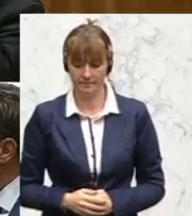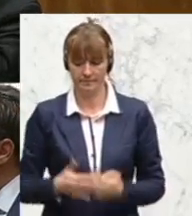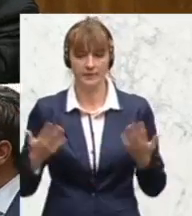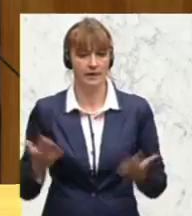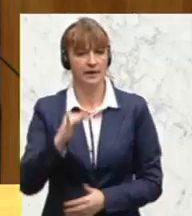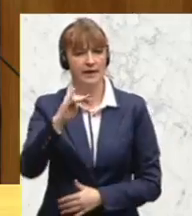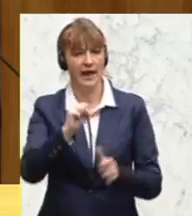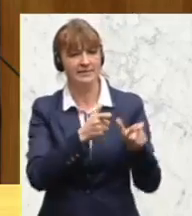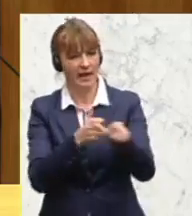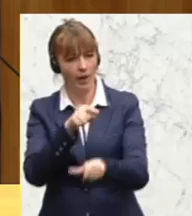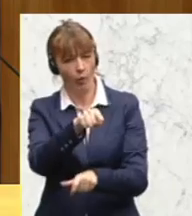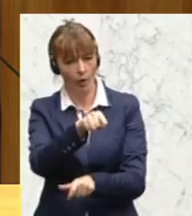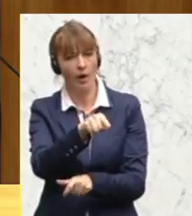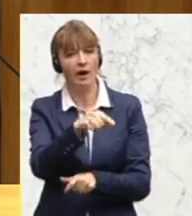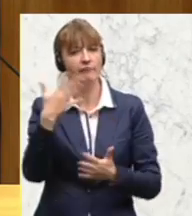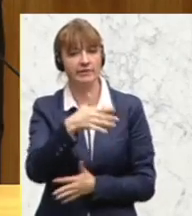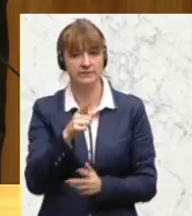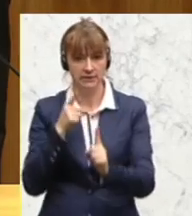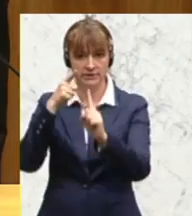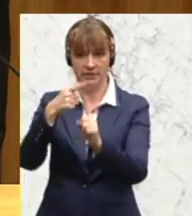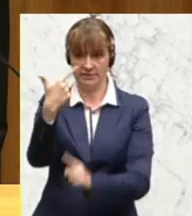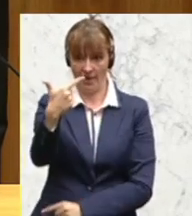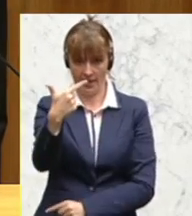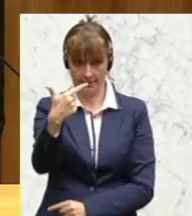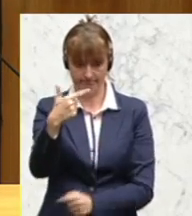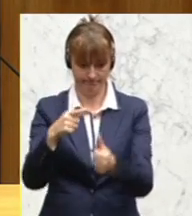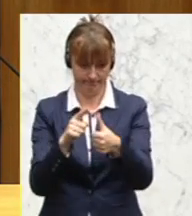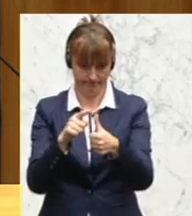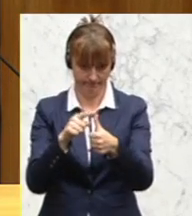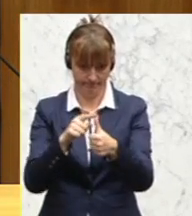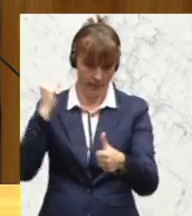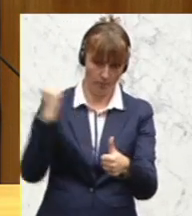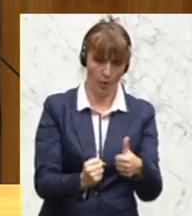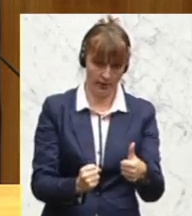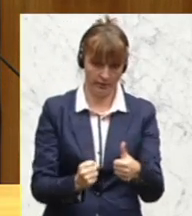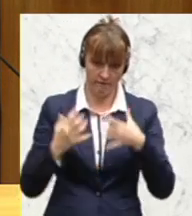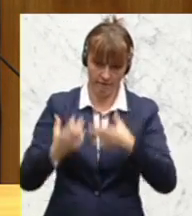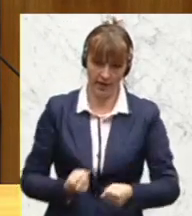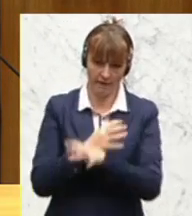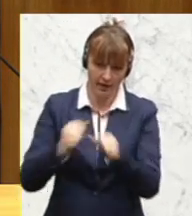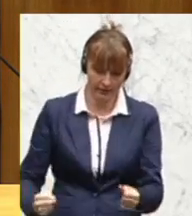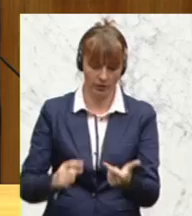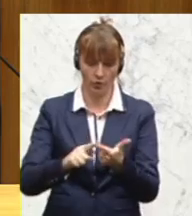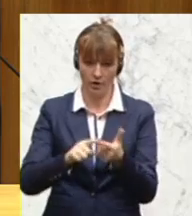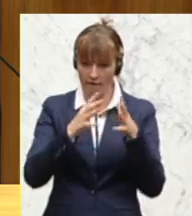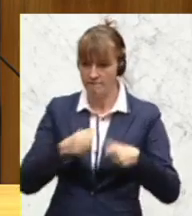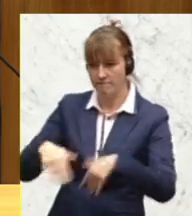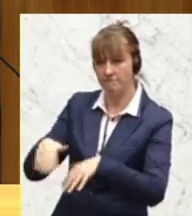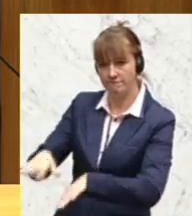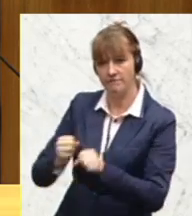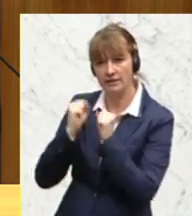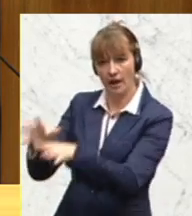der IS-Terror verfolgt allerdings zwei Ziele. Ein Ziel ist Mord, Vergewaltigung und Vertreibung